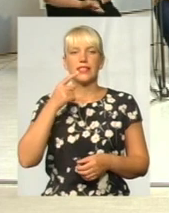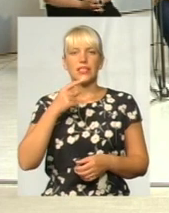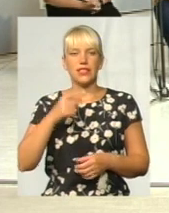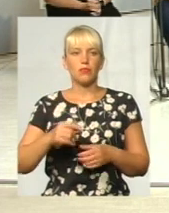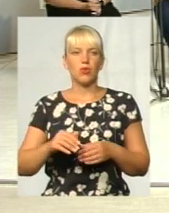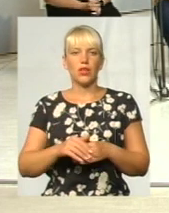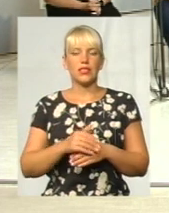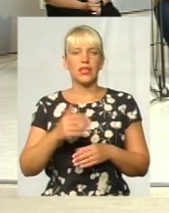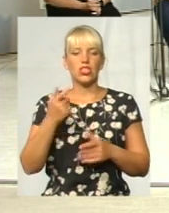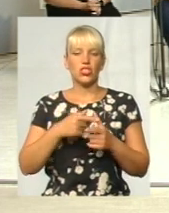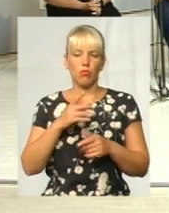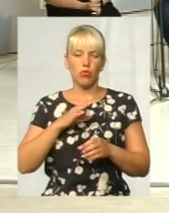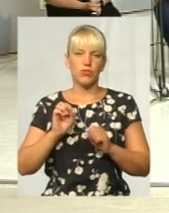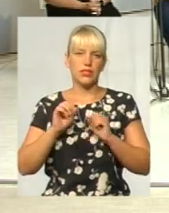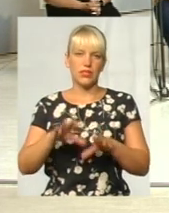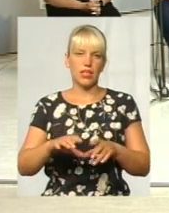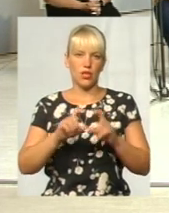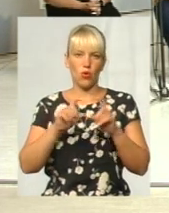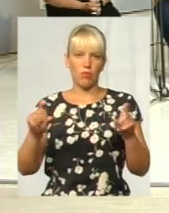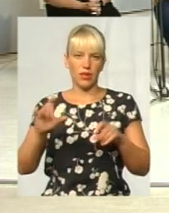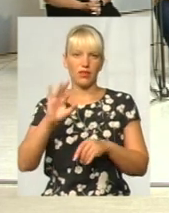був об'єкт в експлуатації? Да.